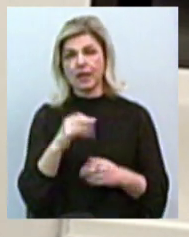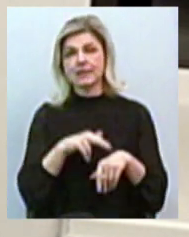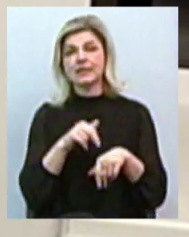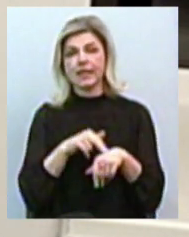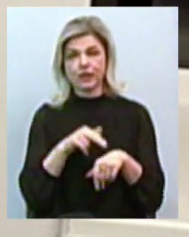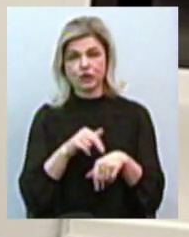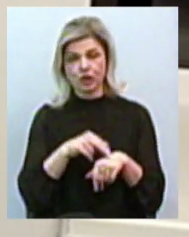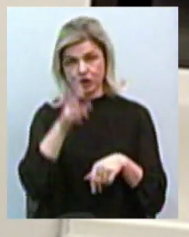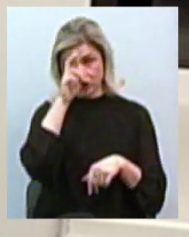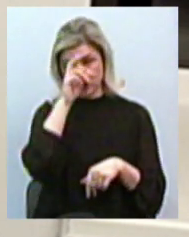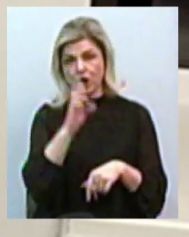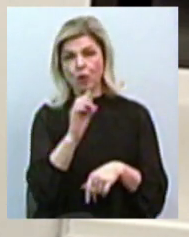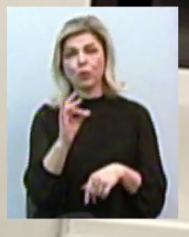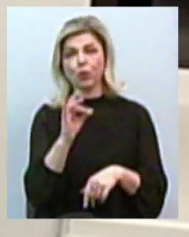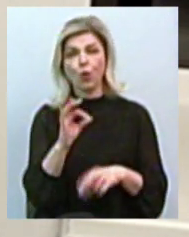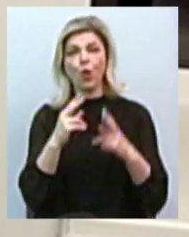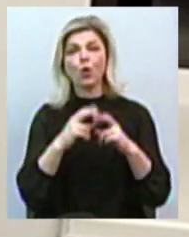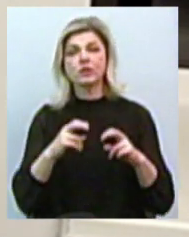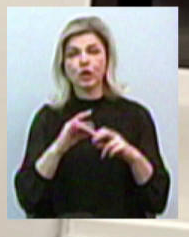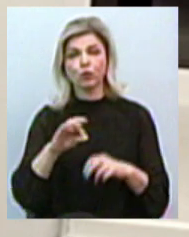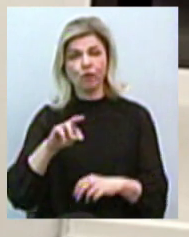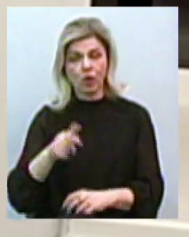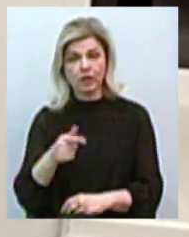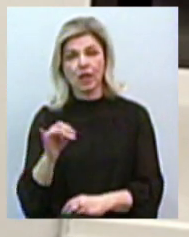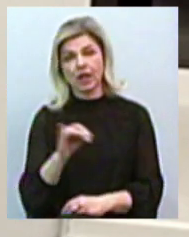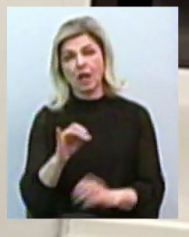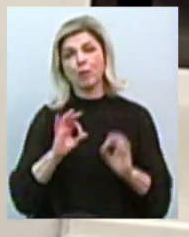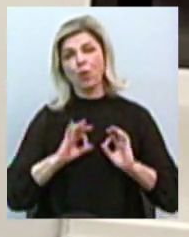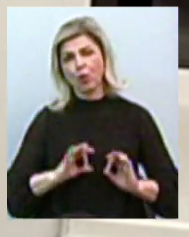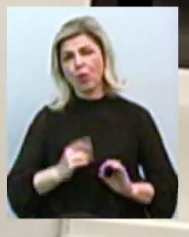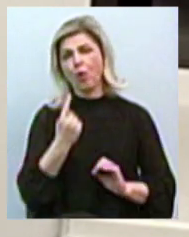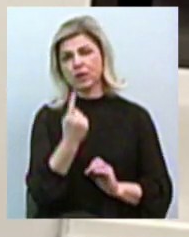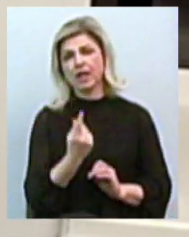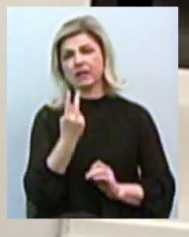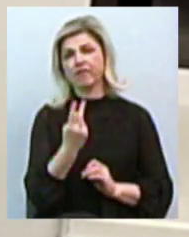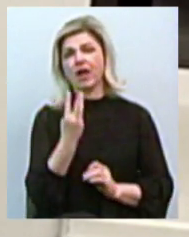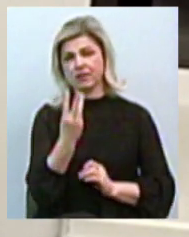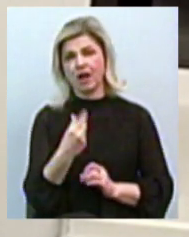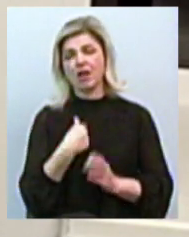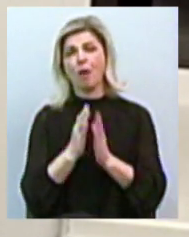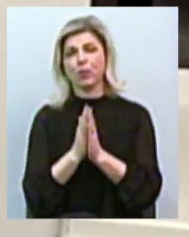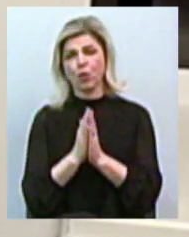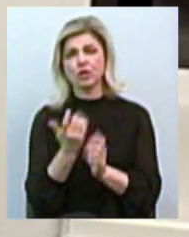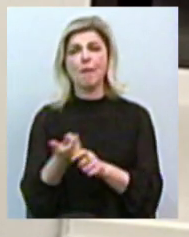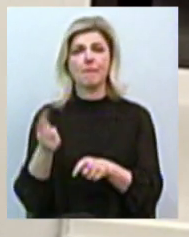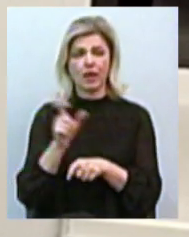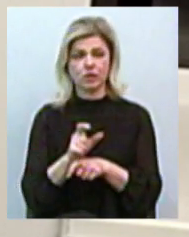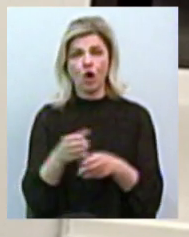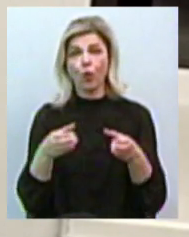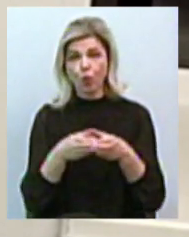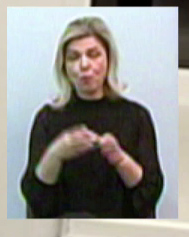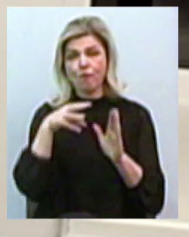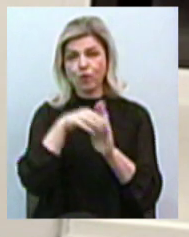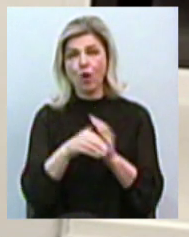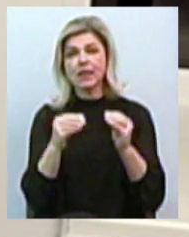Державного бюро розслідувань і прокурор один, два, три, я просив побільше. До речі, в групу входить 10 прокурорів.